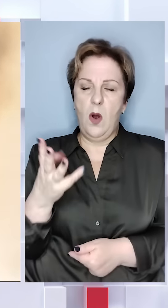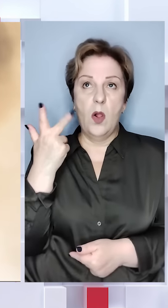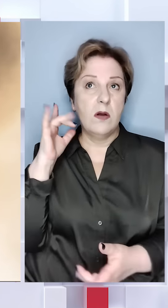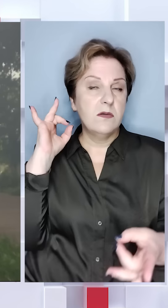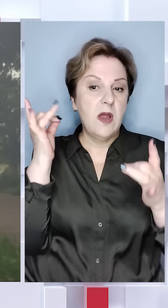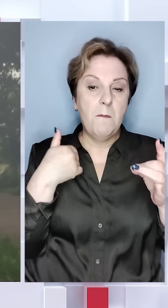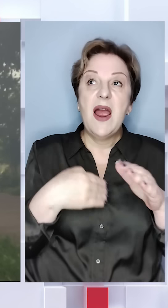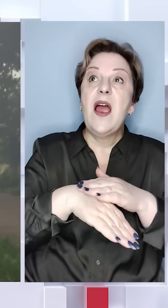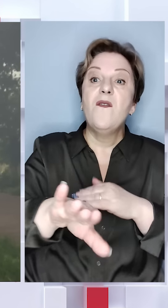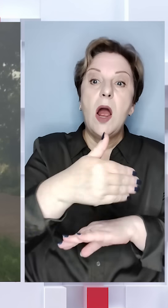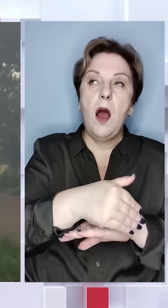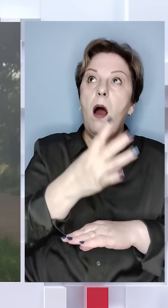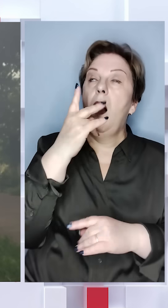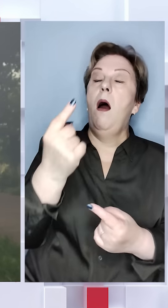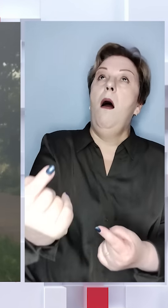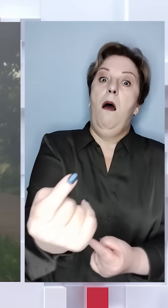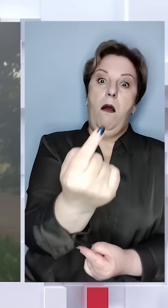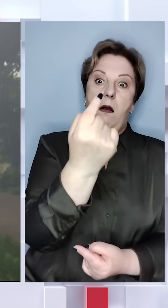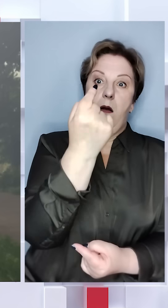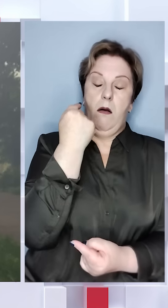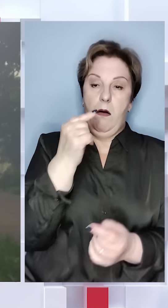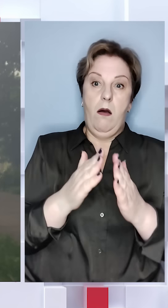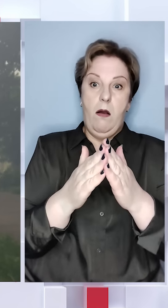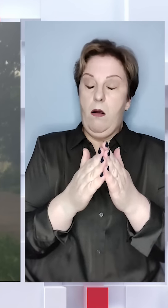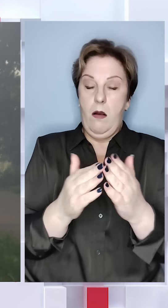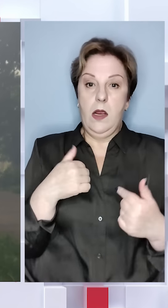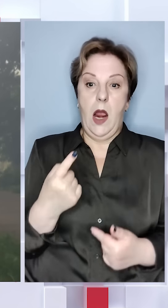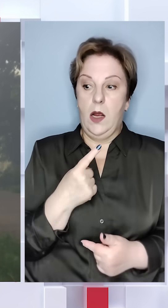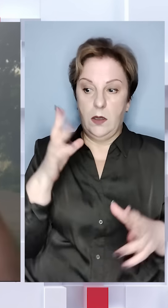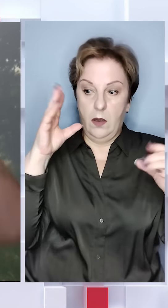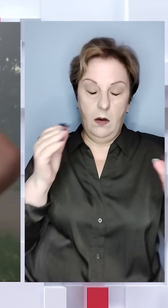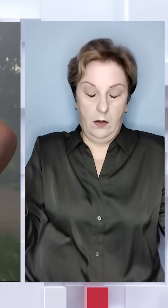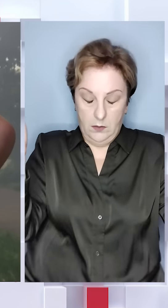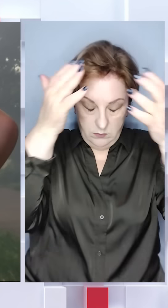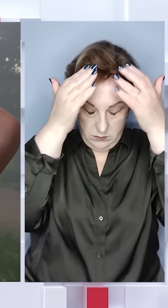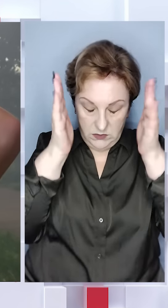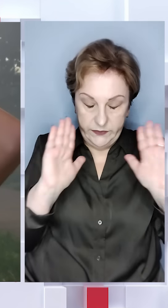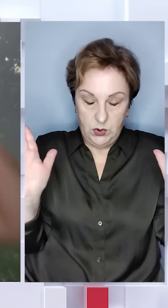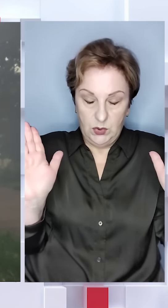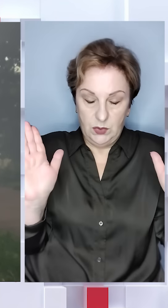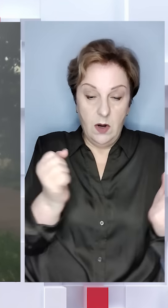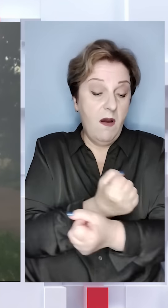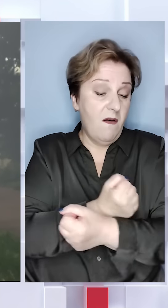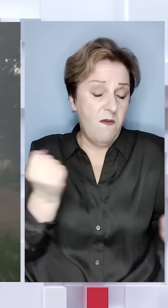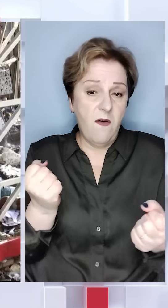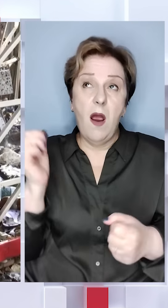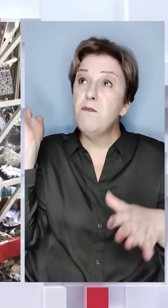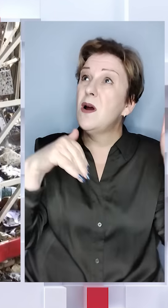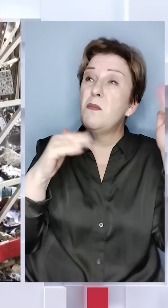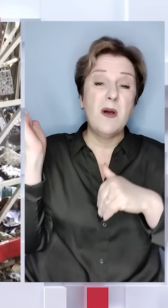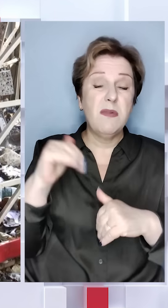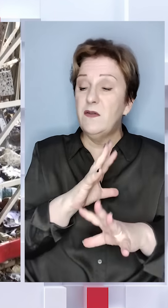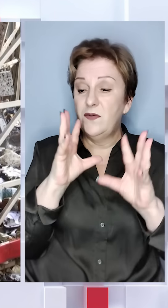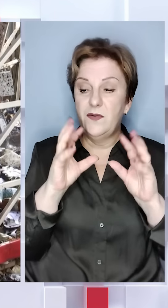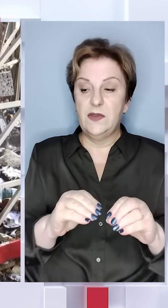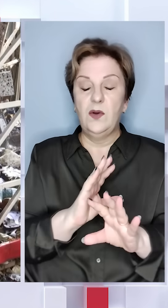дали. Ми вийшли всі на вулицю і просто дивимося, як на нас летить ракета. Вона летить. Я просто, единственное, що його спозділяли, це просто нагнутися і закрити голову. Різкий взрив, все начало падати.